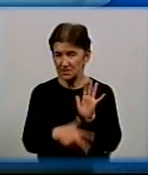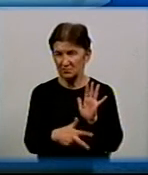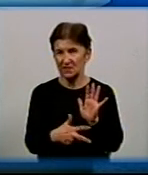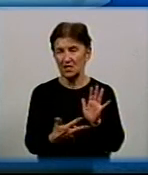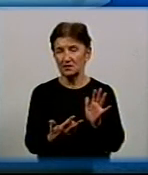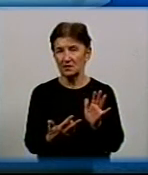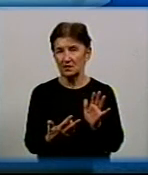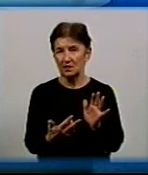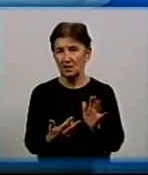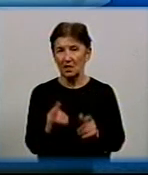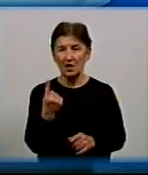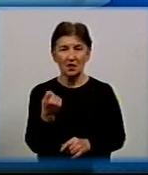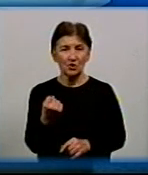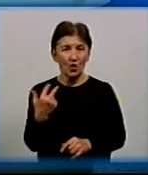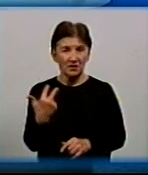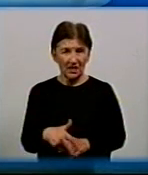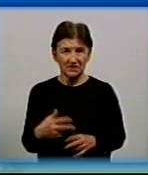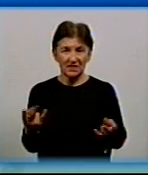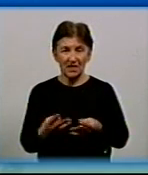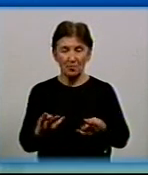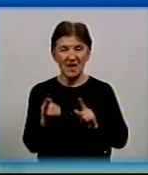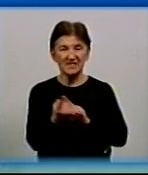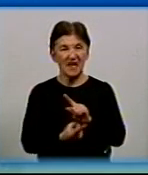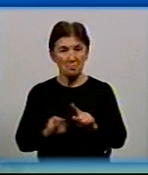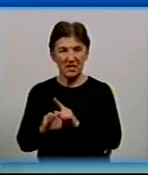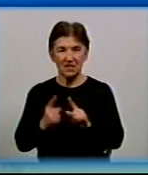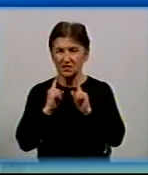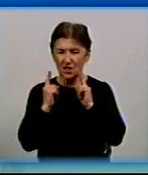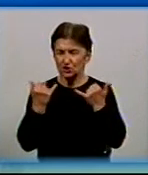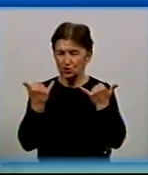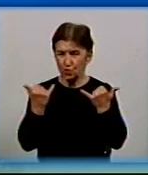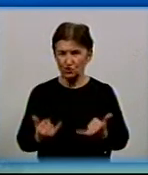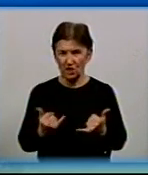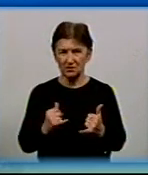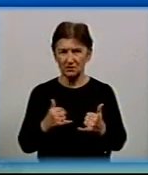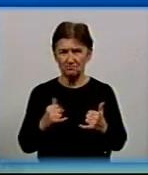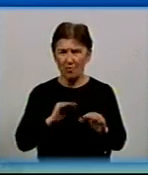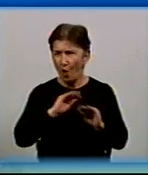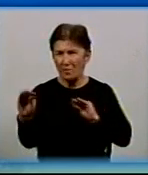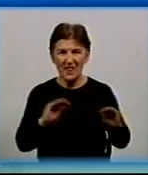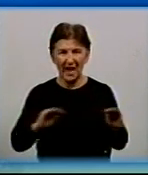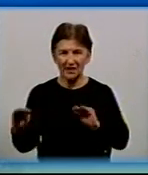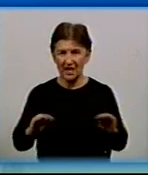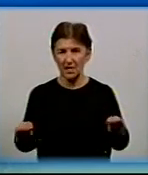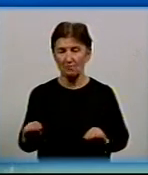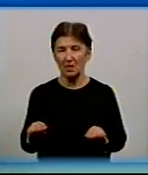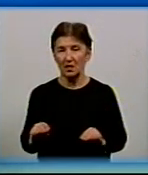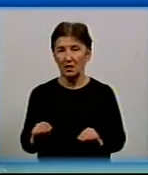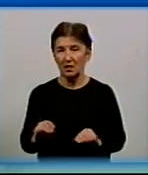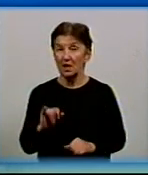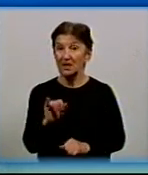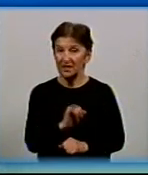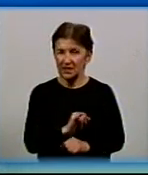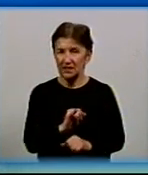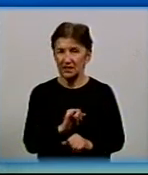то 130 мігаватт потрібно замінити сучасним обладнанням, сучасним котельним парком і